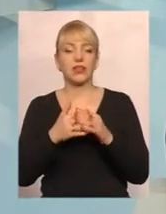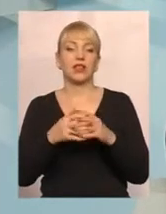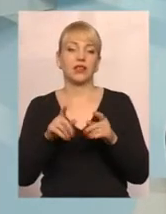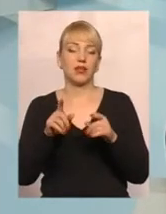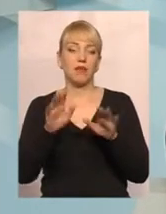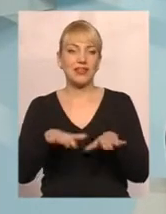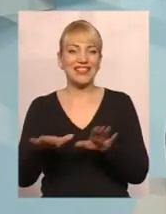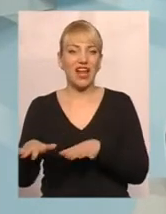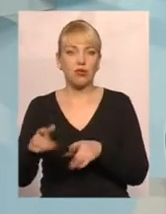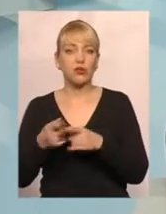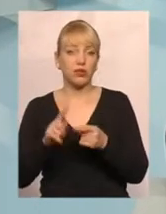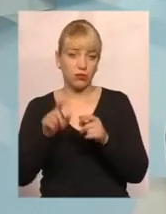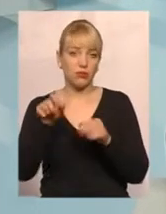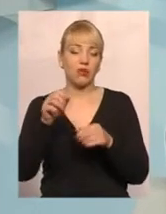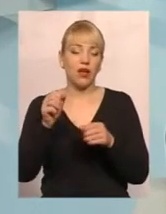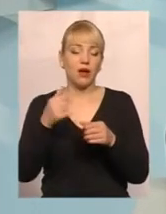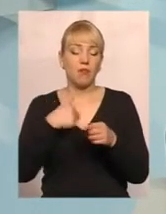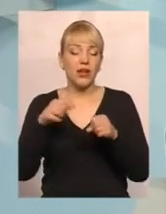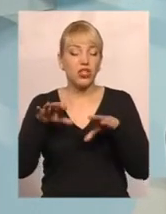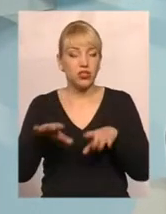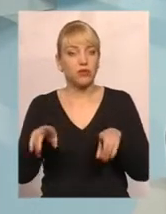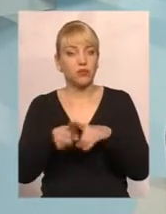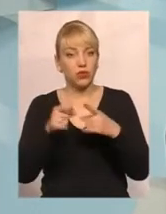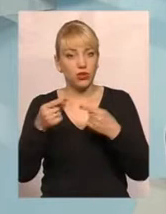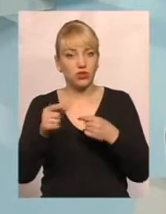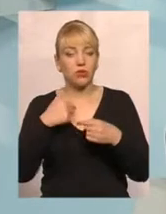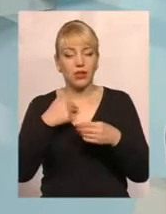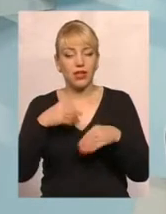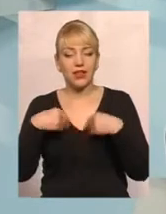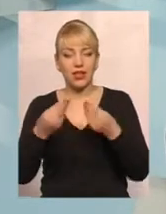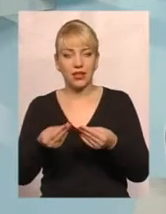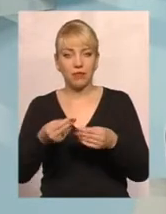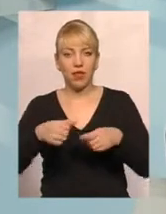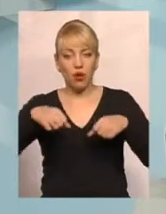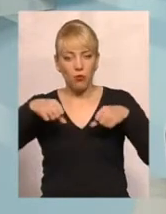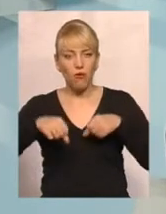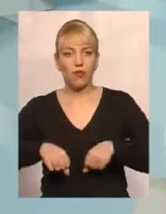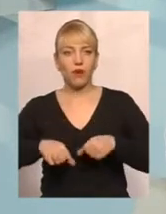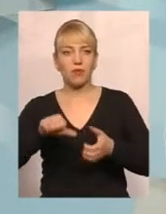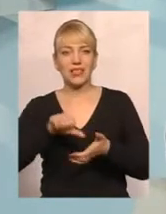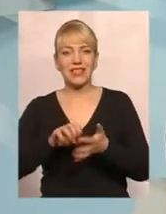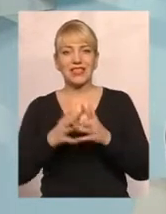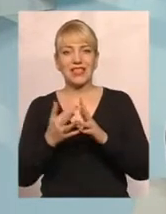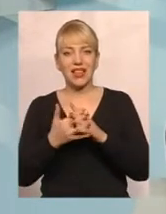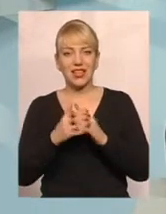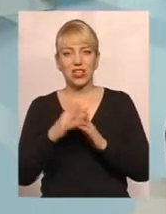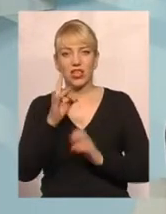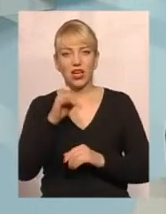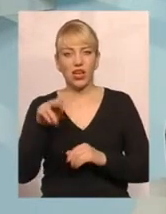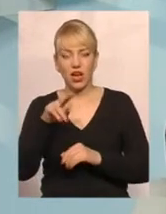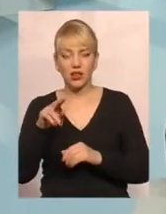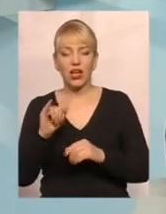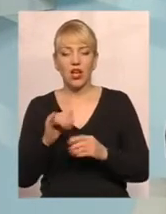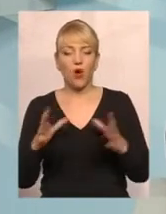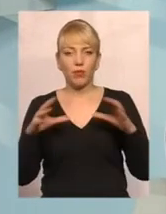надання цих повідомлень уповноваженим представникам сільських садвічних рад, об'єднаних